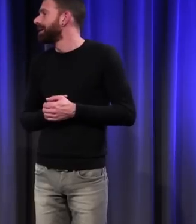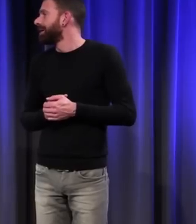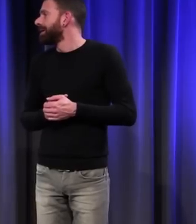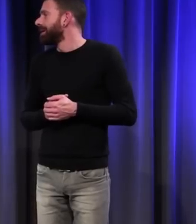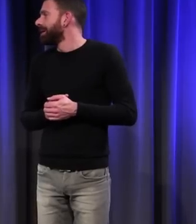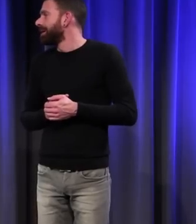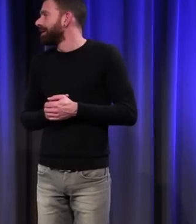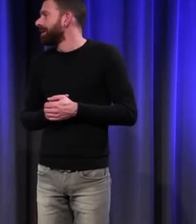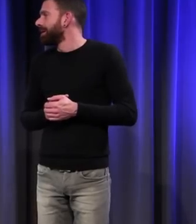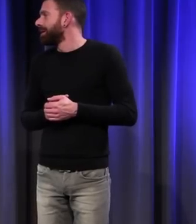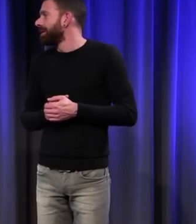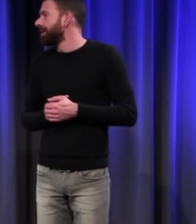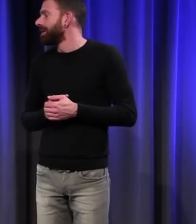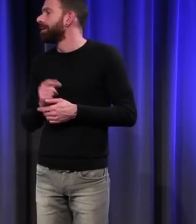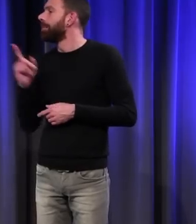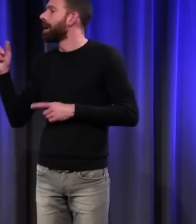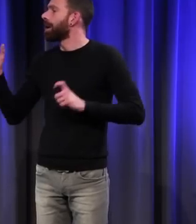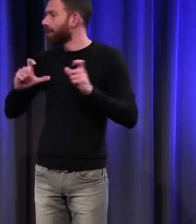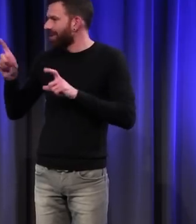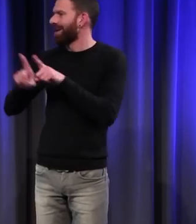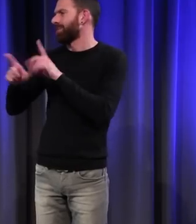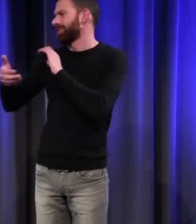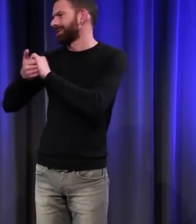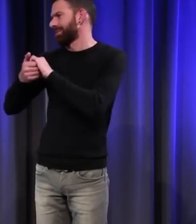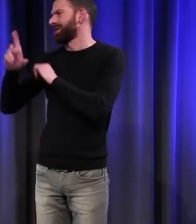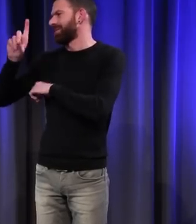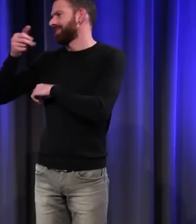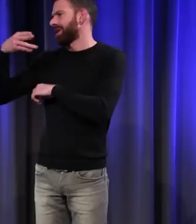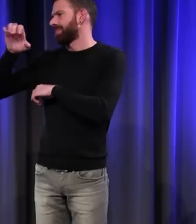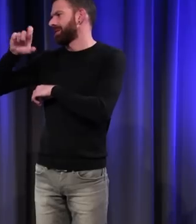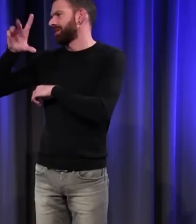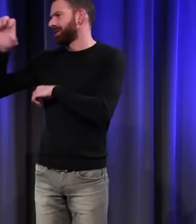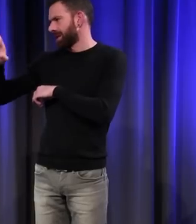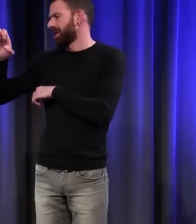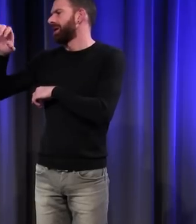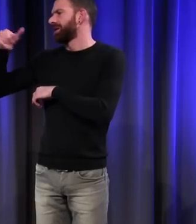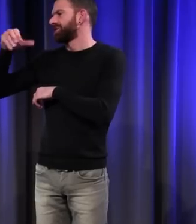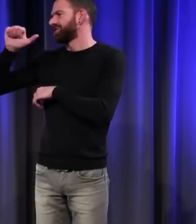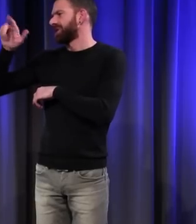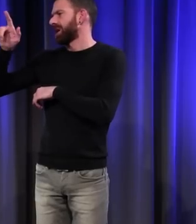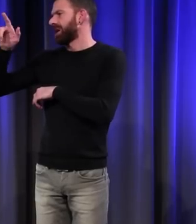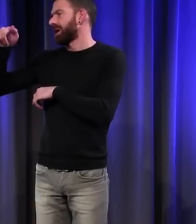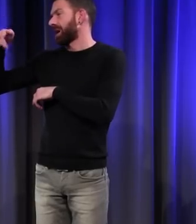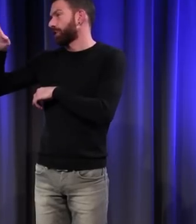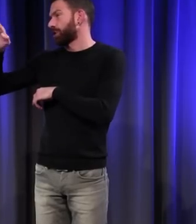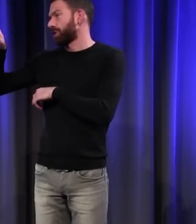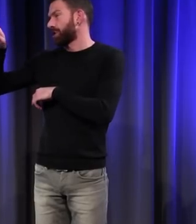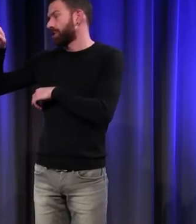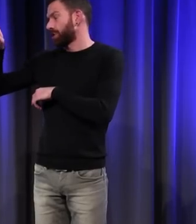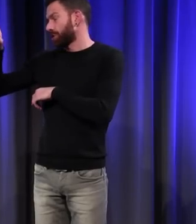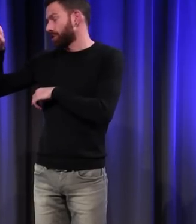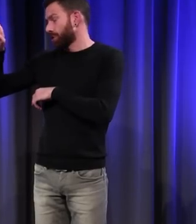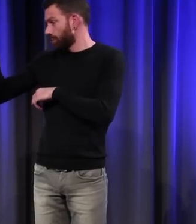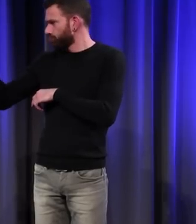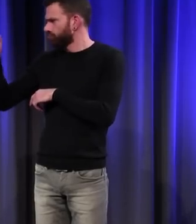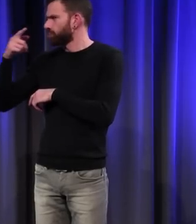par ma collègue et mon ami Daniel Jacquard, qui est la grande spécialiste de la médecine médiévale. Je crois que c une